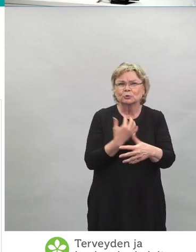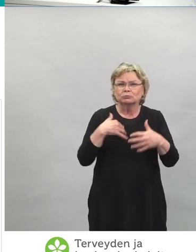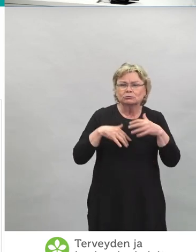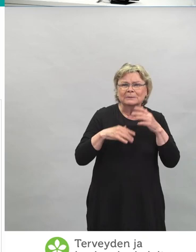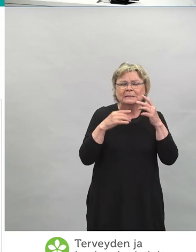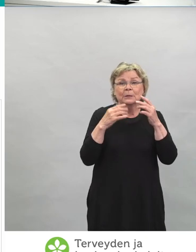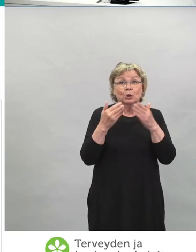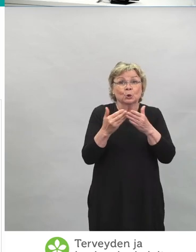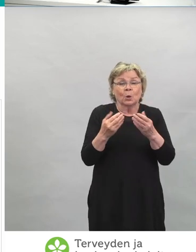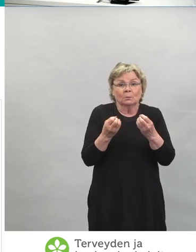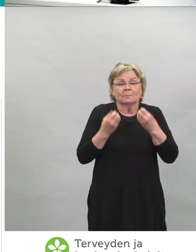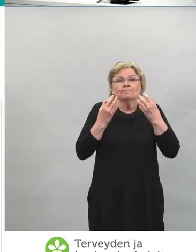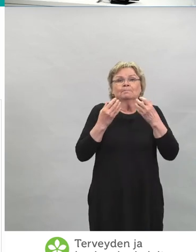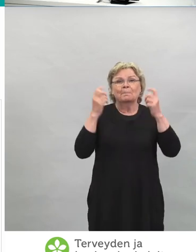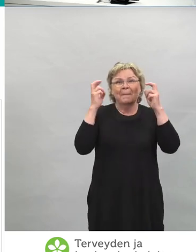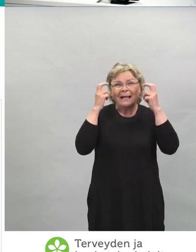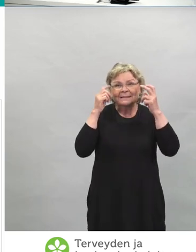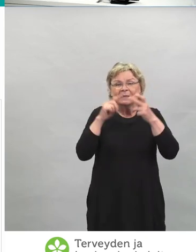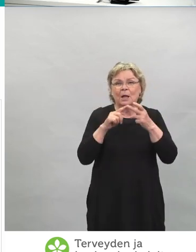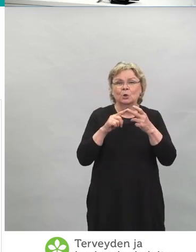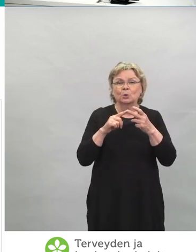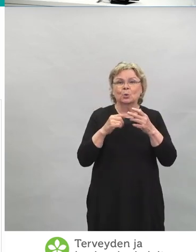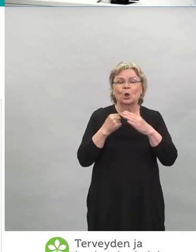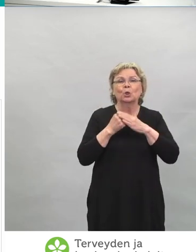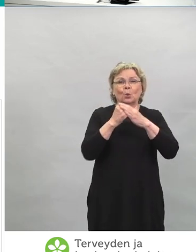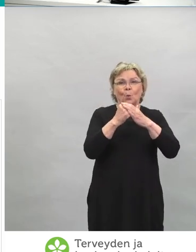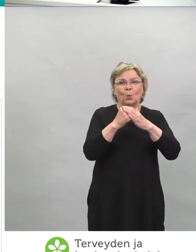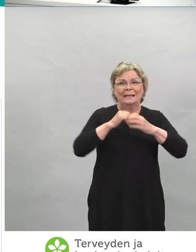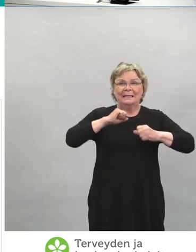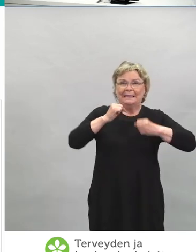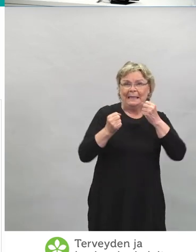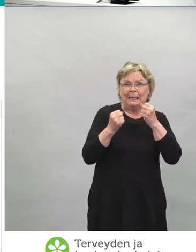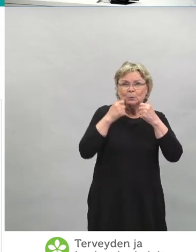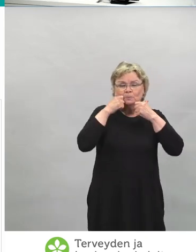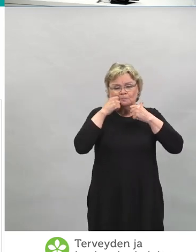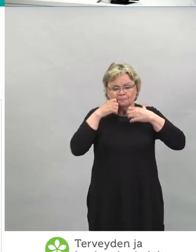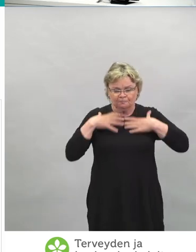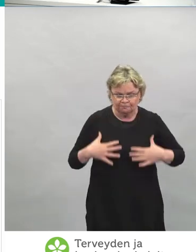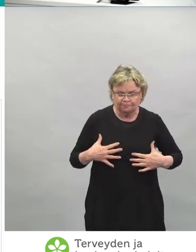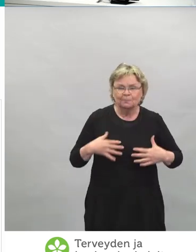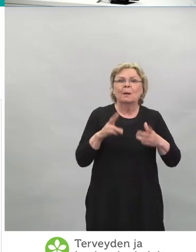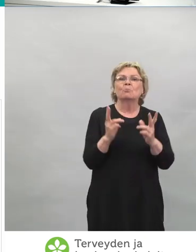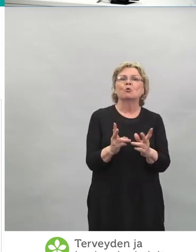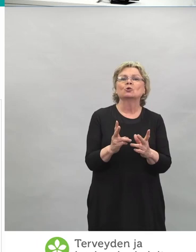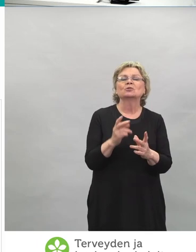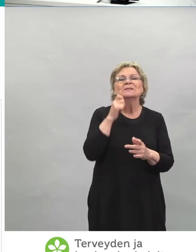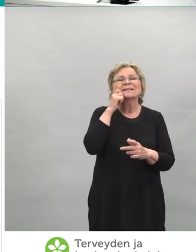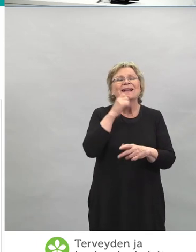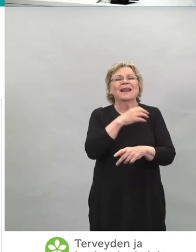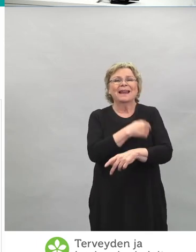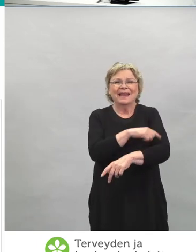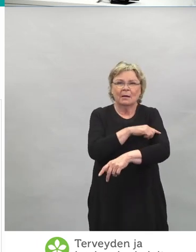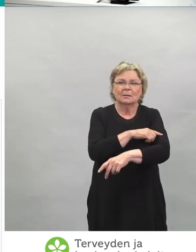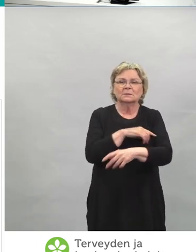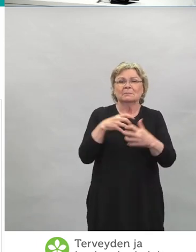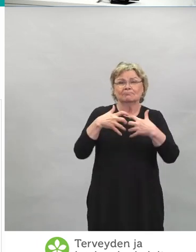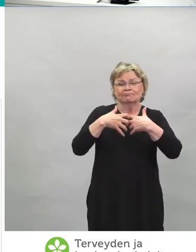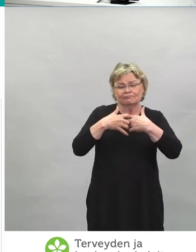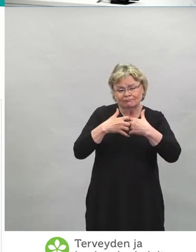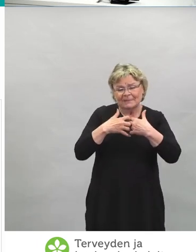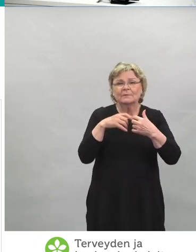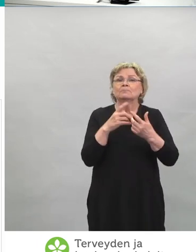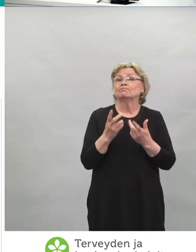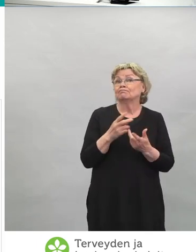on päänsärky, tuki- ja liikuntaelin haitoissa, lihasnivelkivut ja tämän tyyppisesti eteenpäin. Ja hyvin